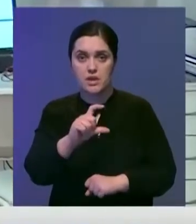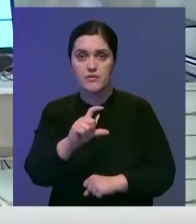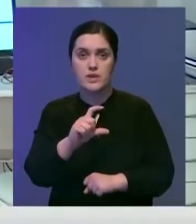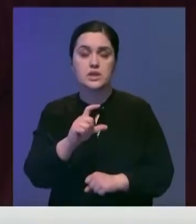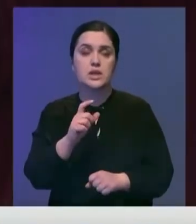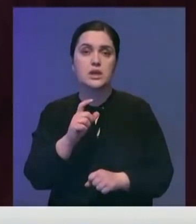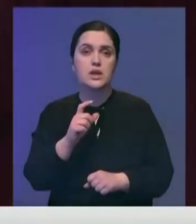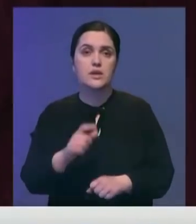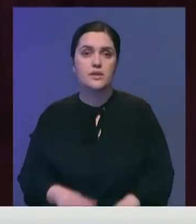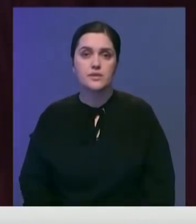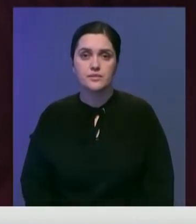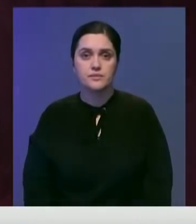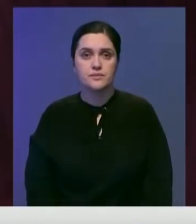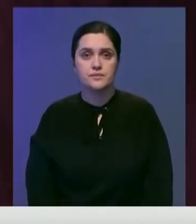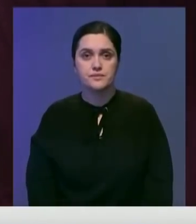компонентом вакцины.